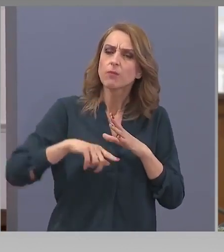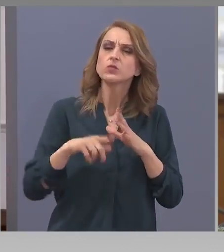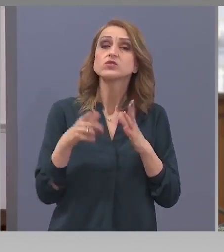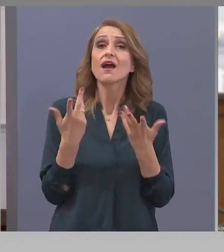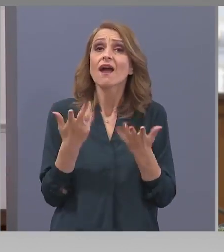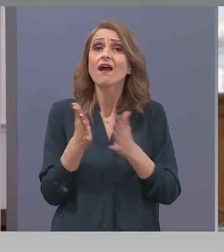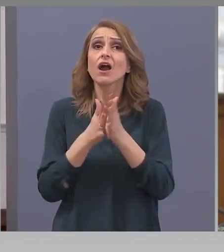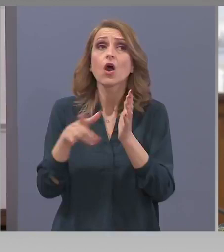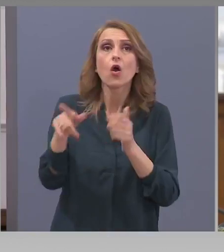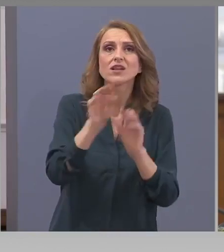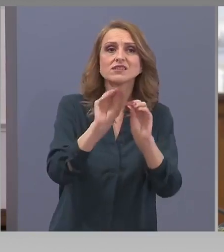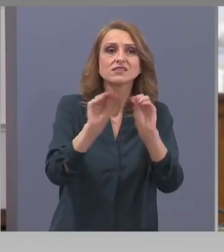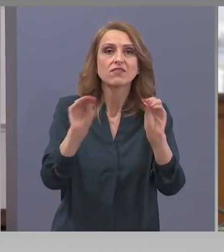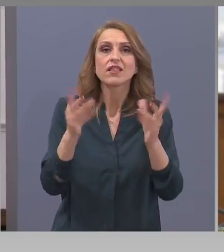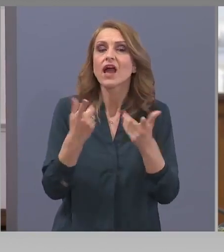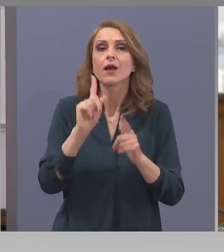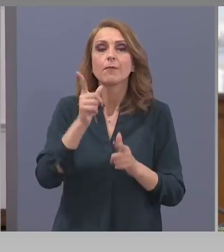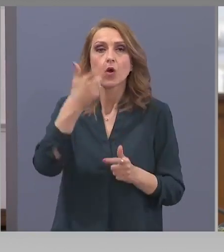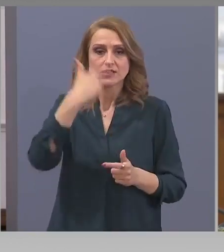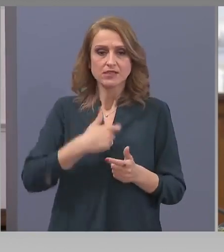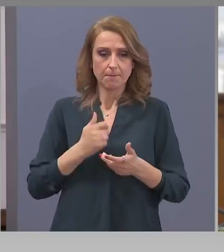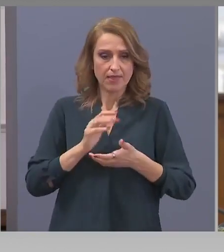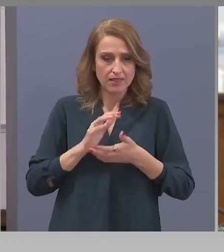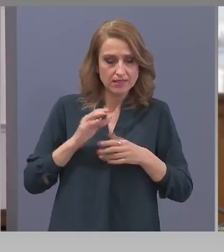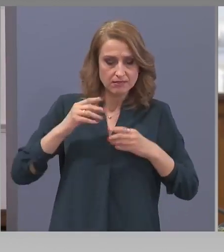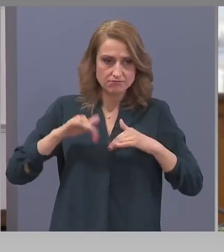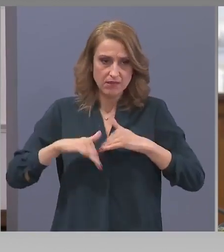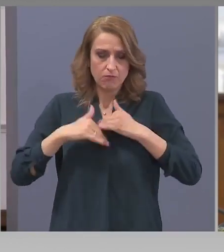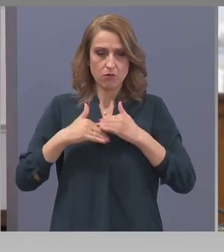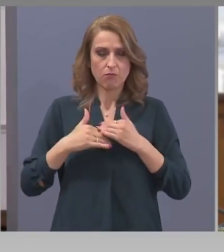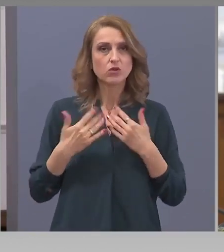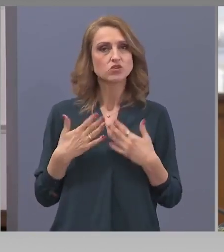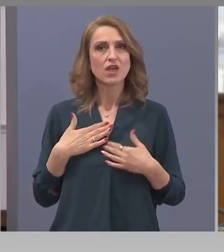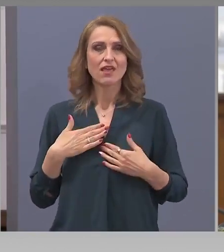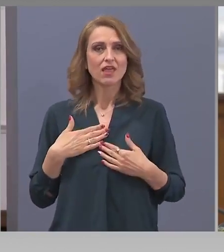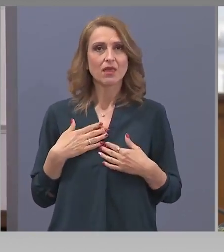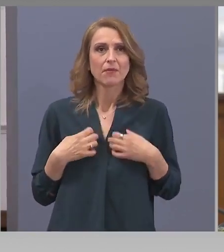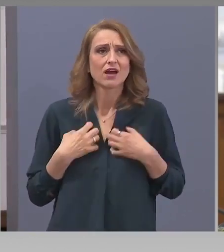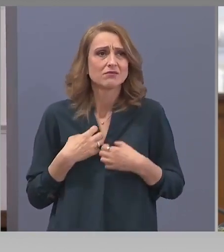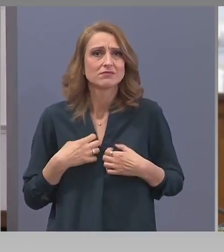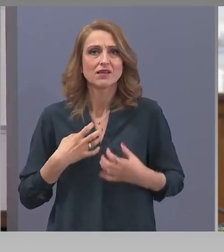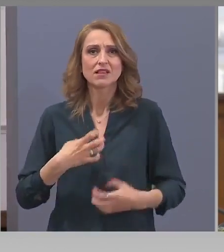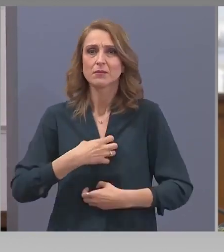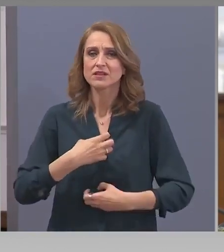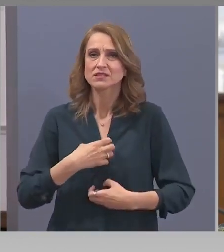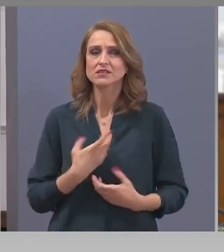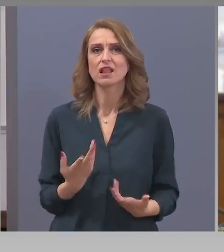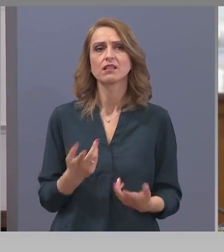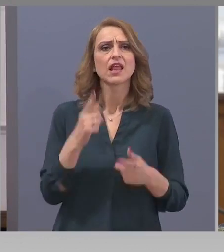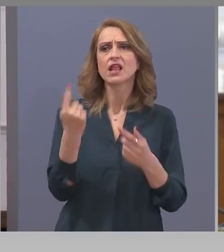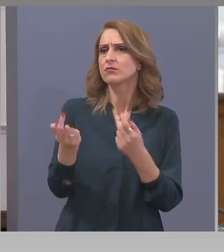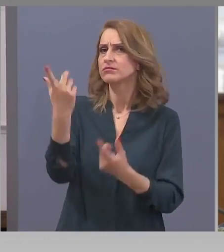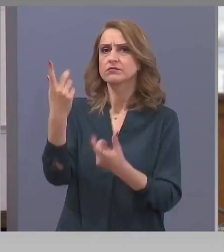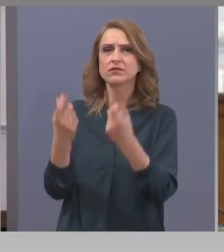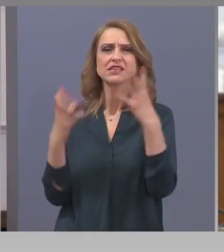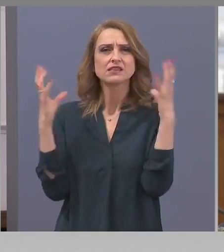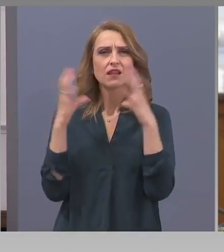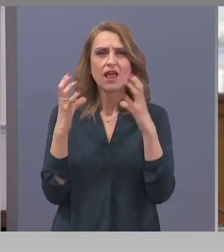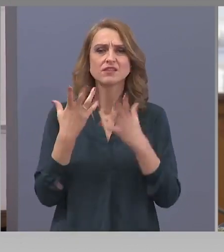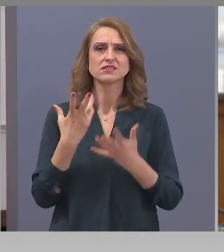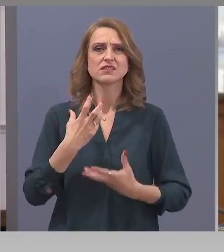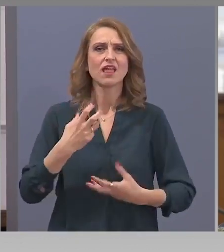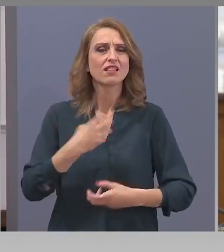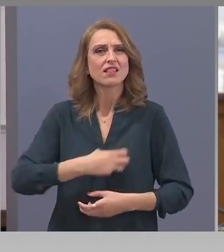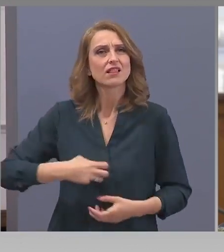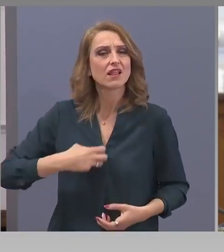сами във връзка с появяващата се симптоматика или единични реакции на стрес, тревожност,